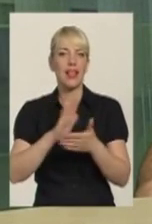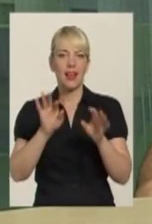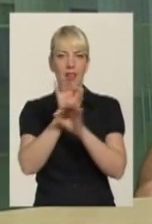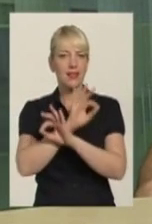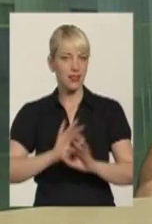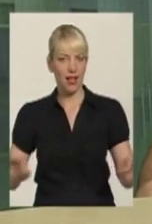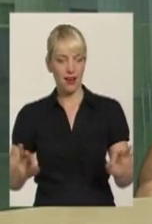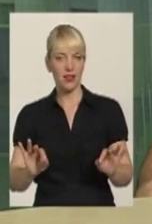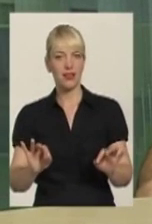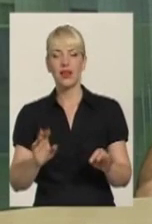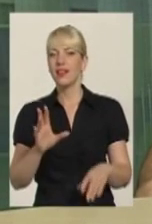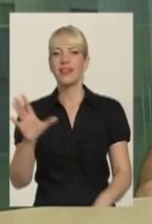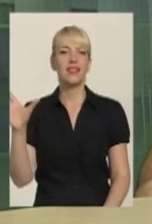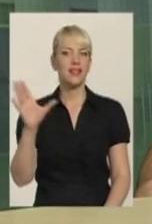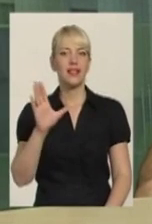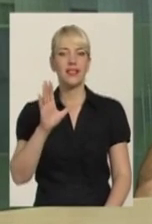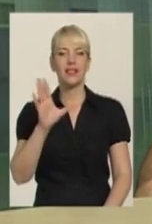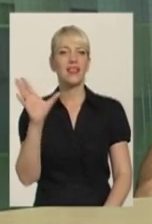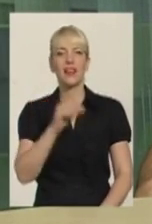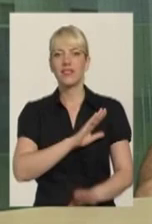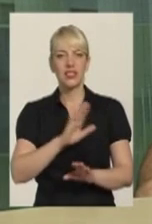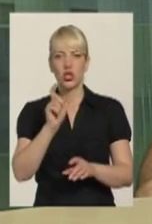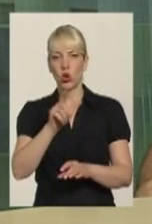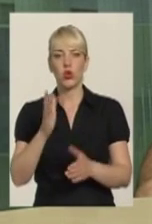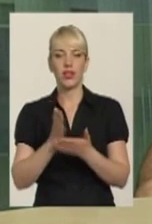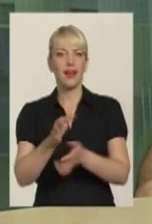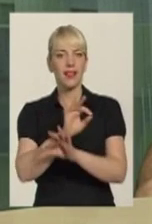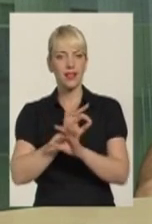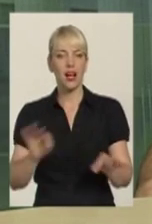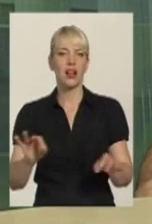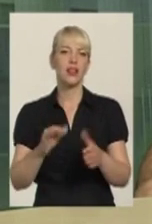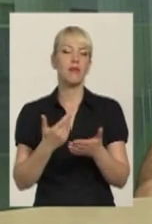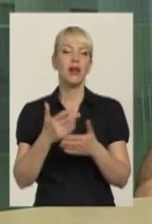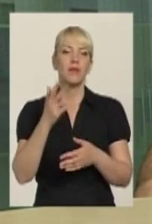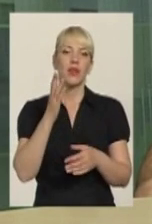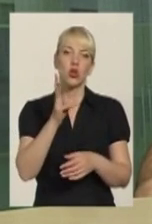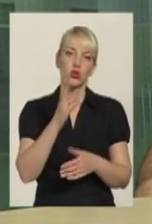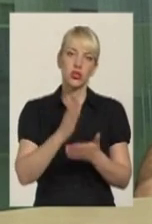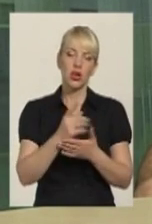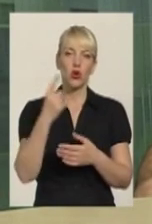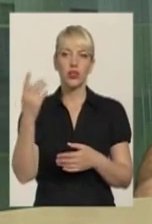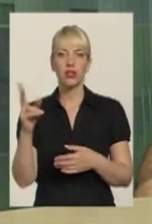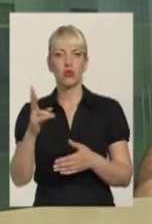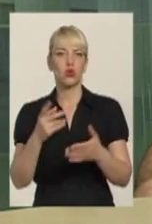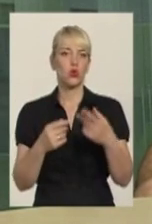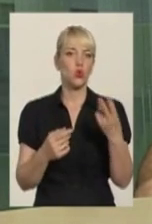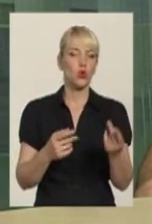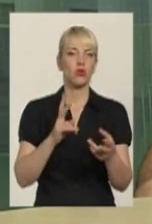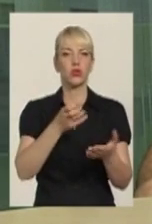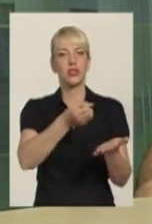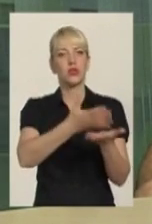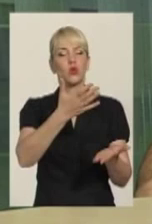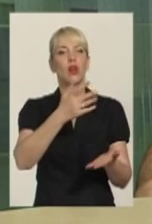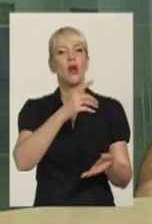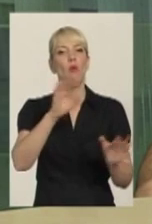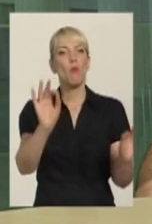не всі люди є ідеальними, але от в такому хтось є один, хтось є другий, в когось є якісь цінності музиків, в